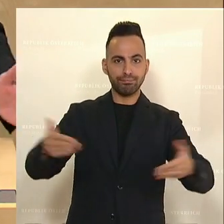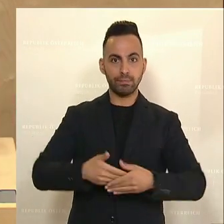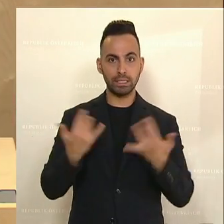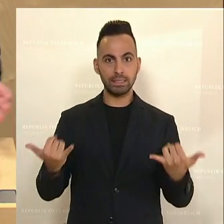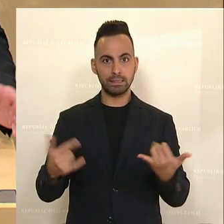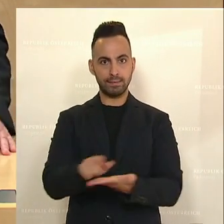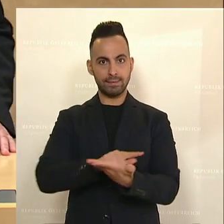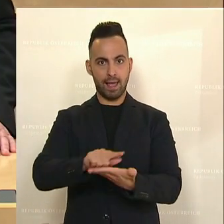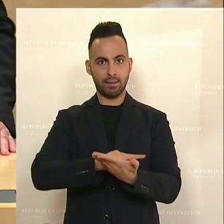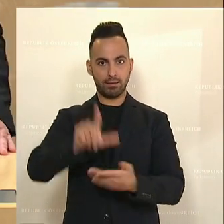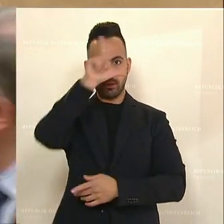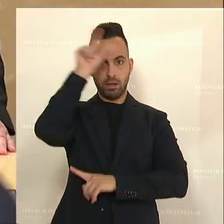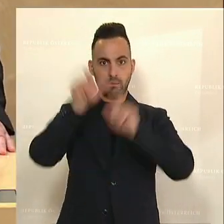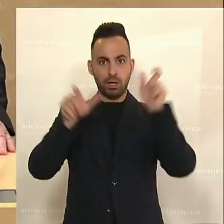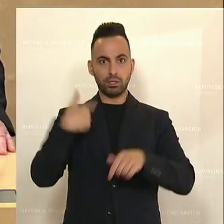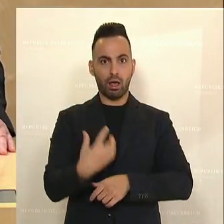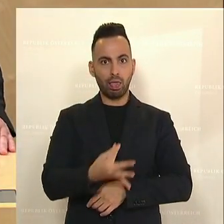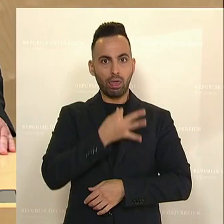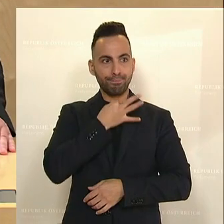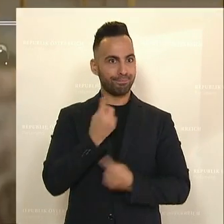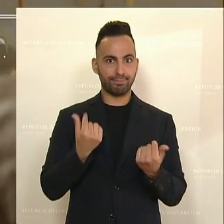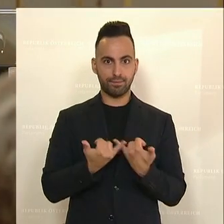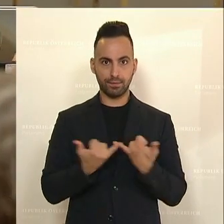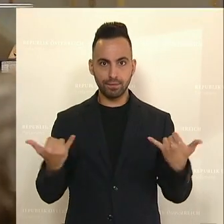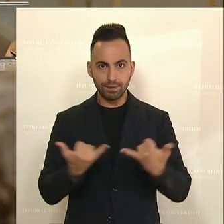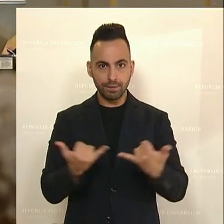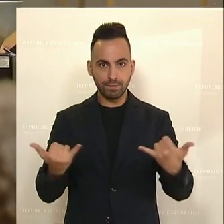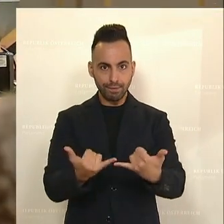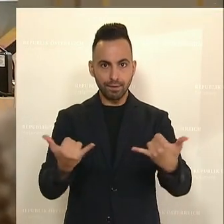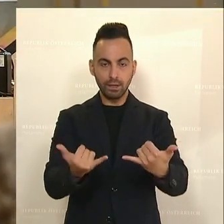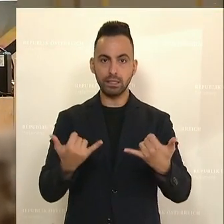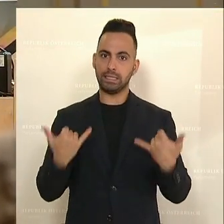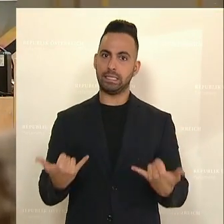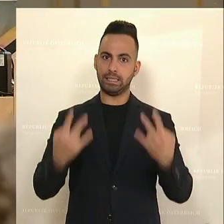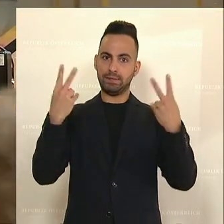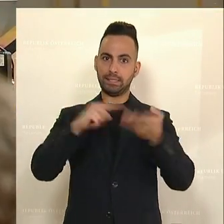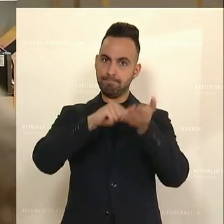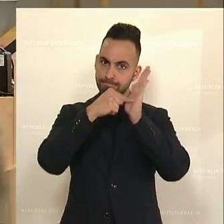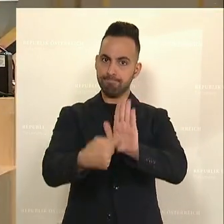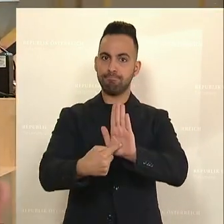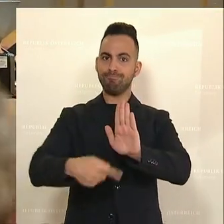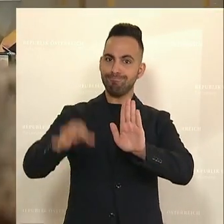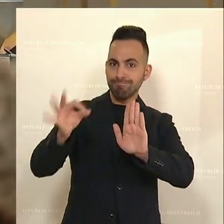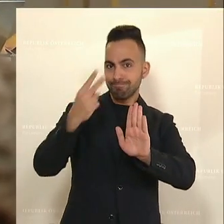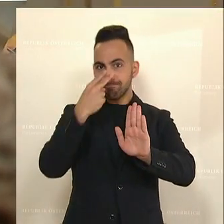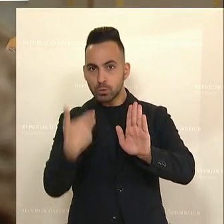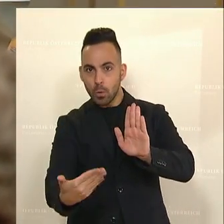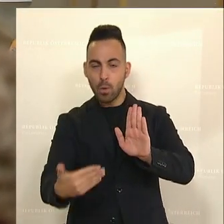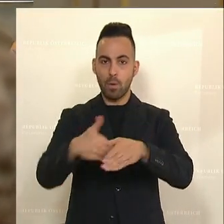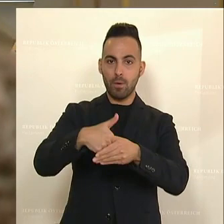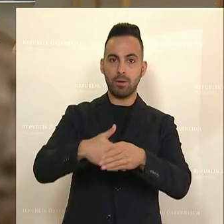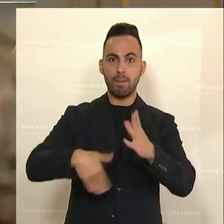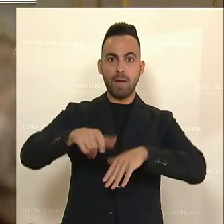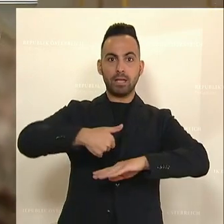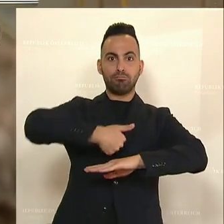in Zeiten, wo die Menschen mit dem Rücken an der Wand stehen, ist es wichtig, dieses Vorzuleben zu zeigen. Und die obersten